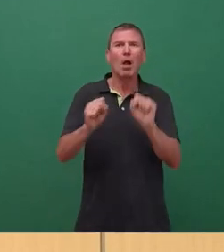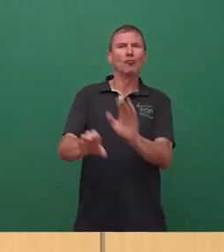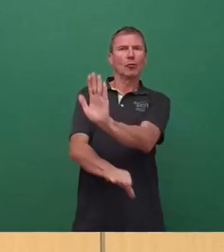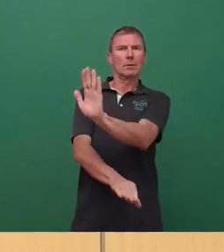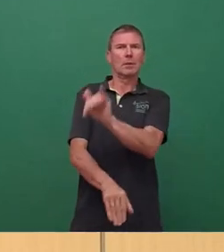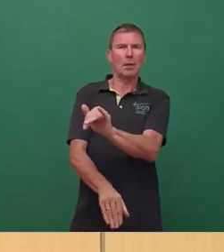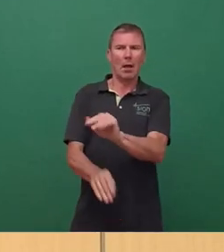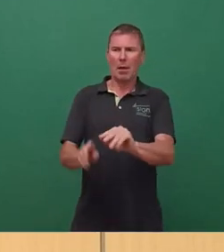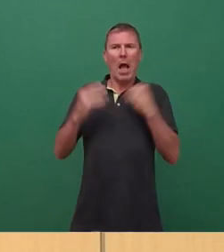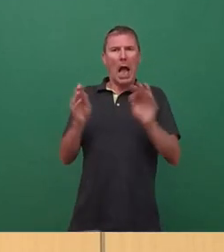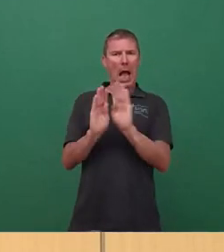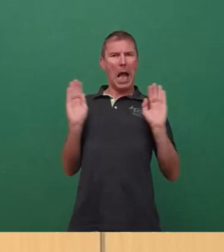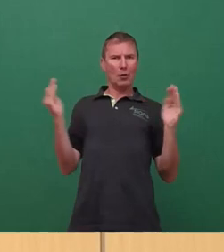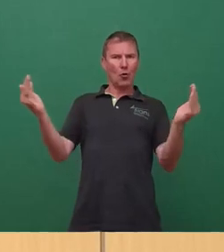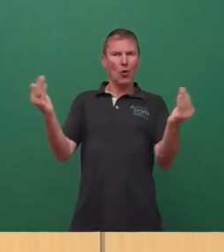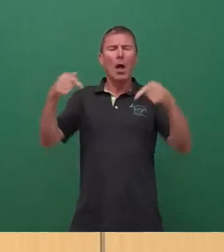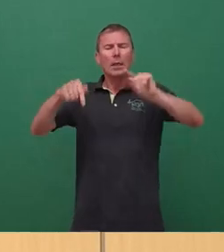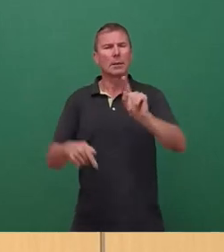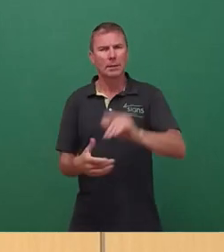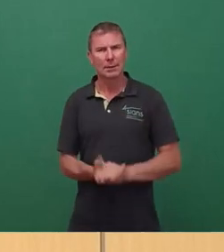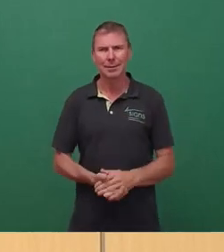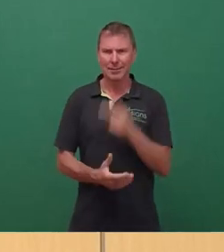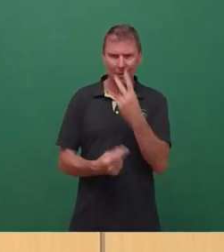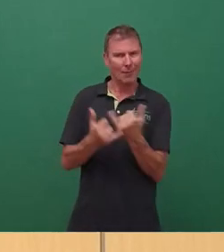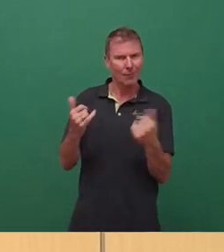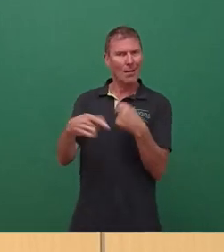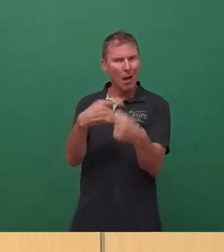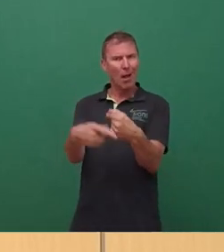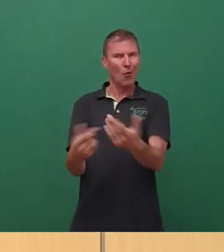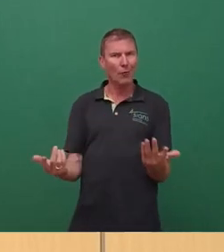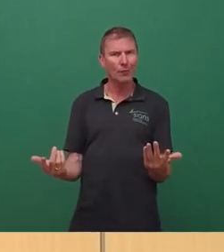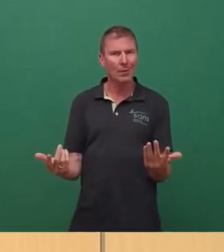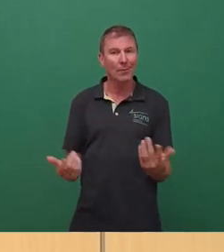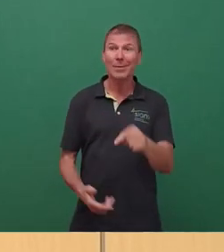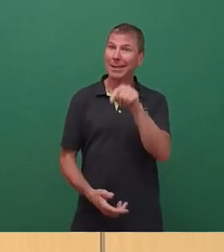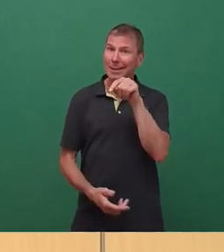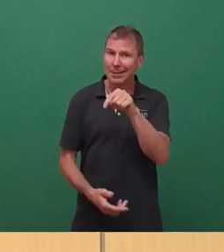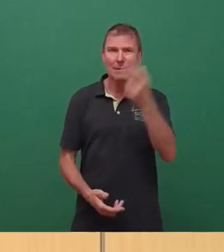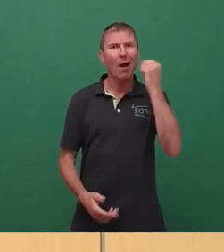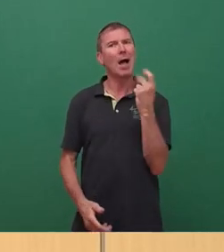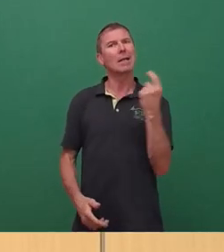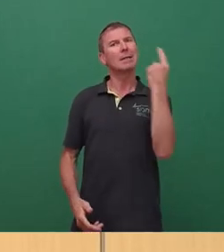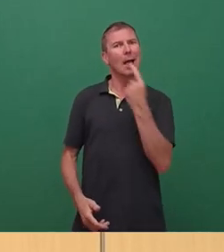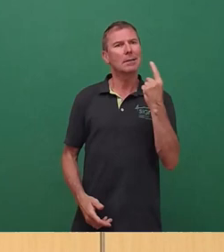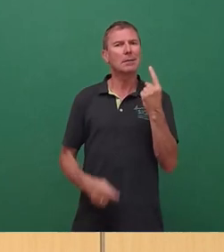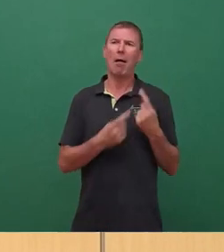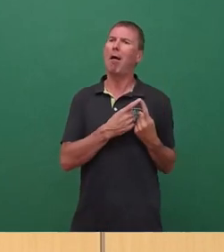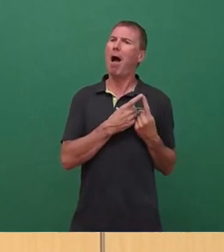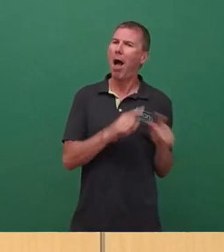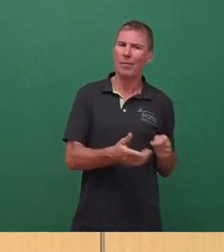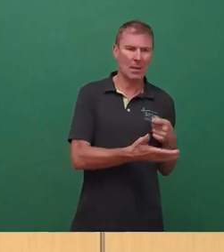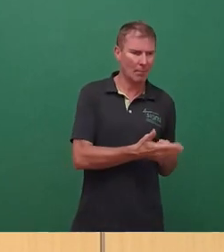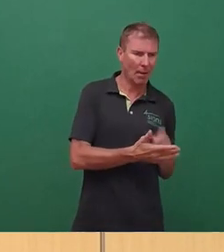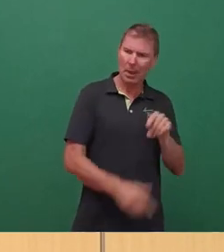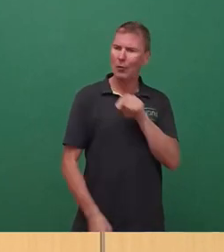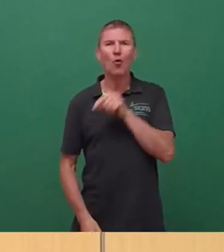äußere Hülle, da sehen wir, wie das läuft. Das ist sozusagen eine Sache, die vor 30 Jahren eben anders bewertet wurde und heute guckt man